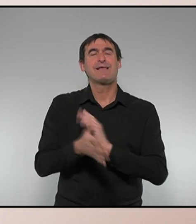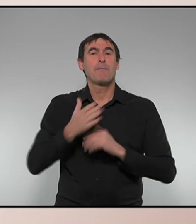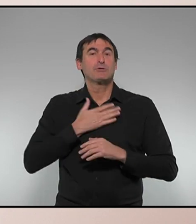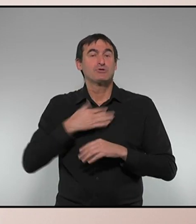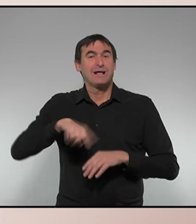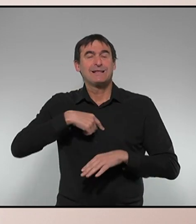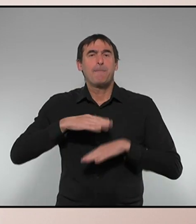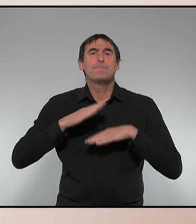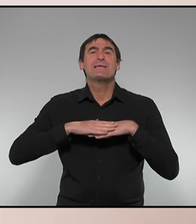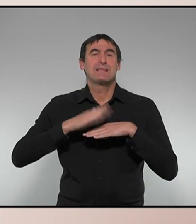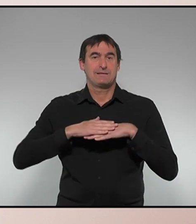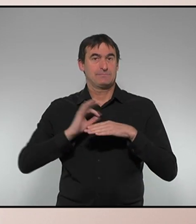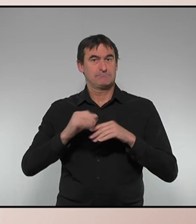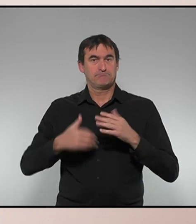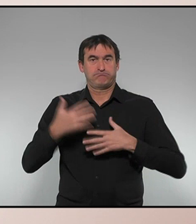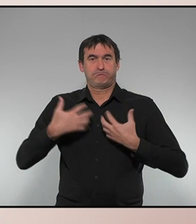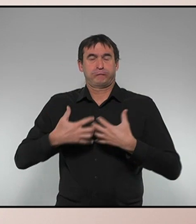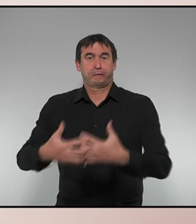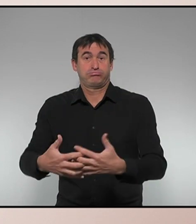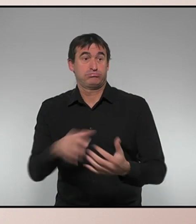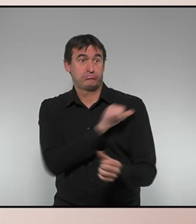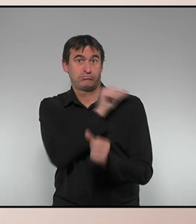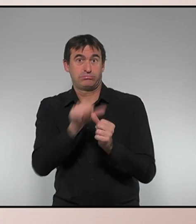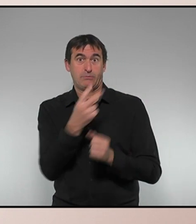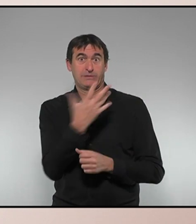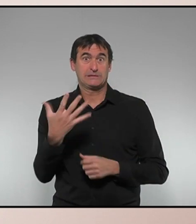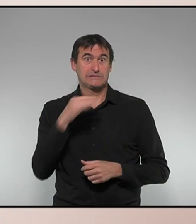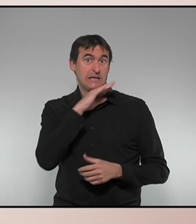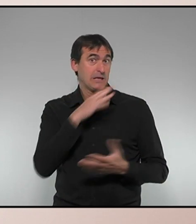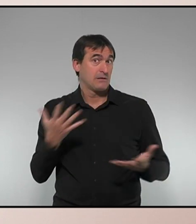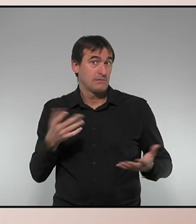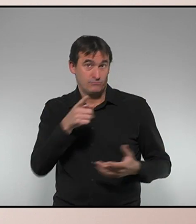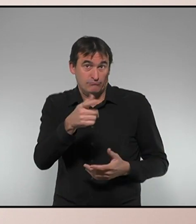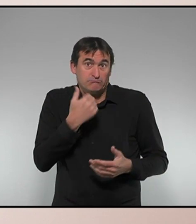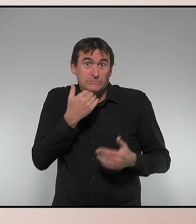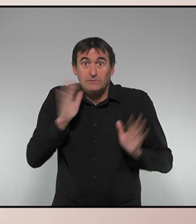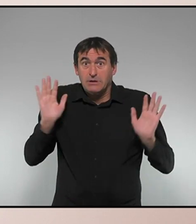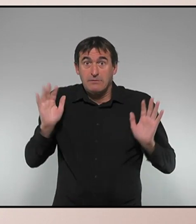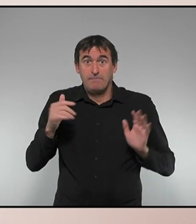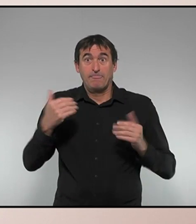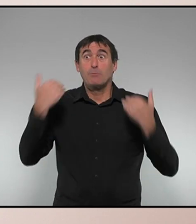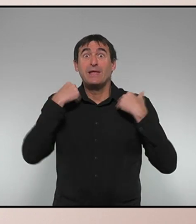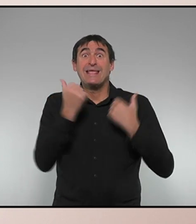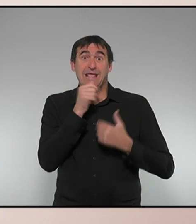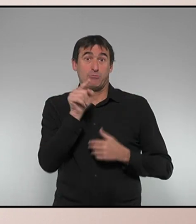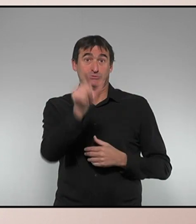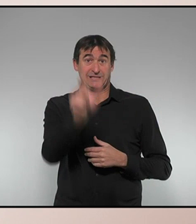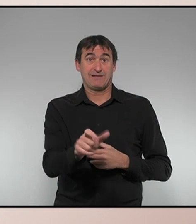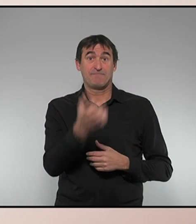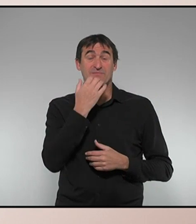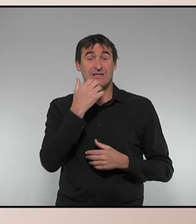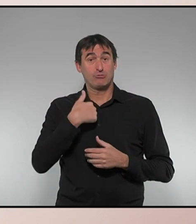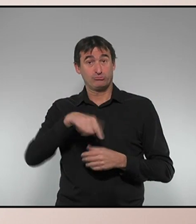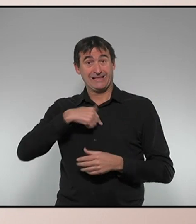posar en marxa el país i, en fi, estem al 25 de gener. Vostè sabrà, la responsabilitat és seva i jo, amb tot el respecte, dic que si vostè no s'uscriu a aquesta